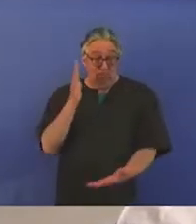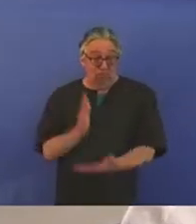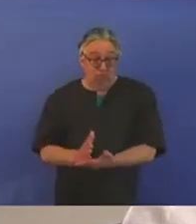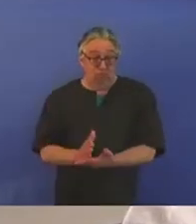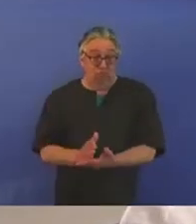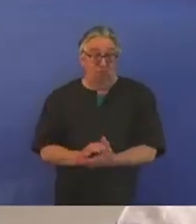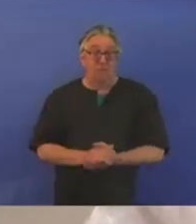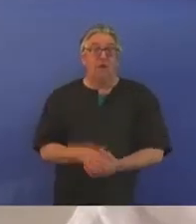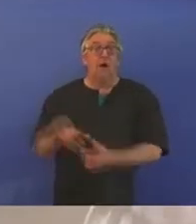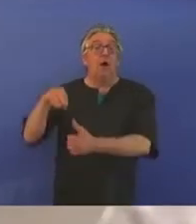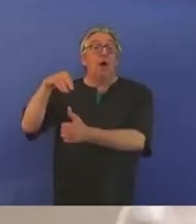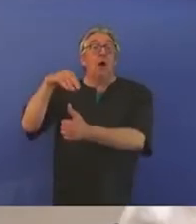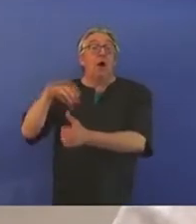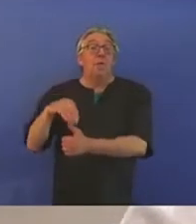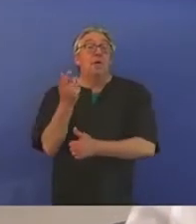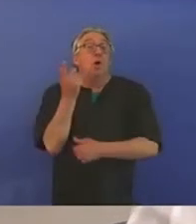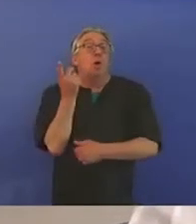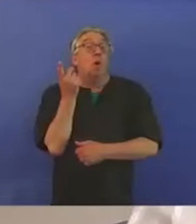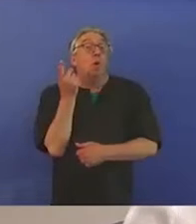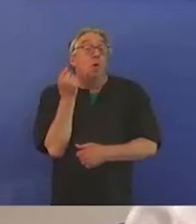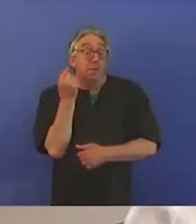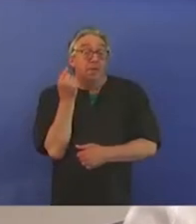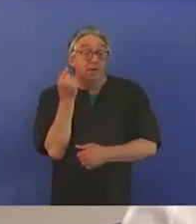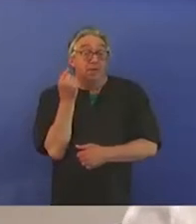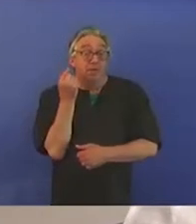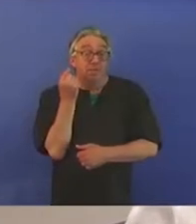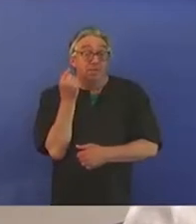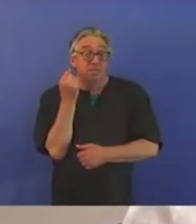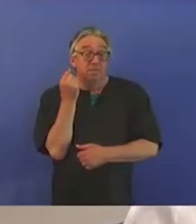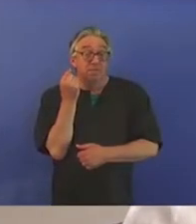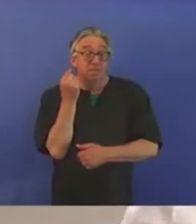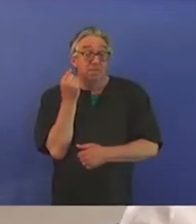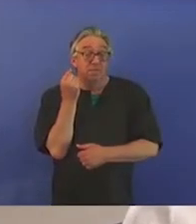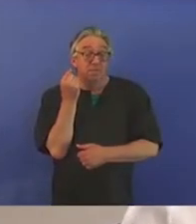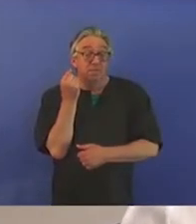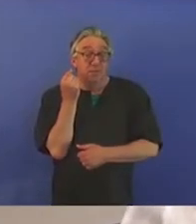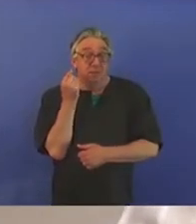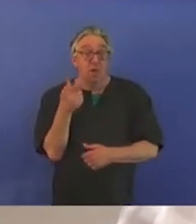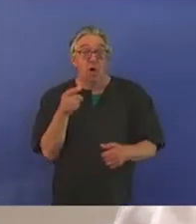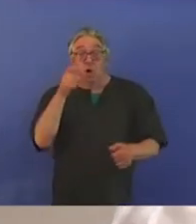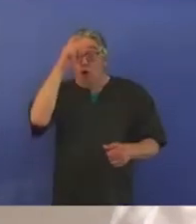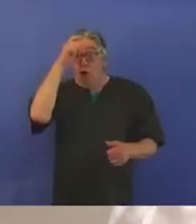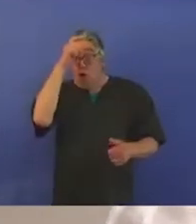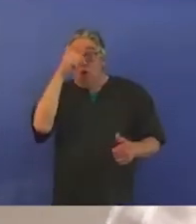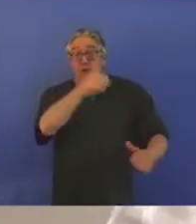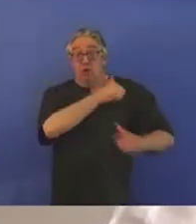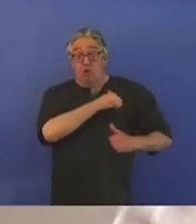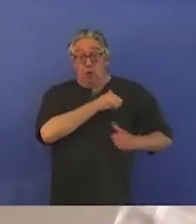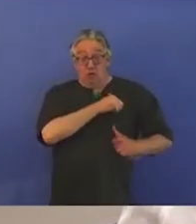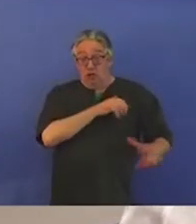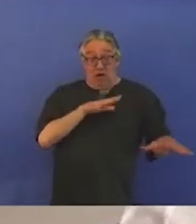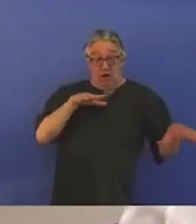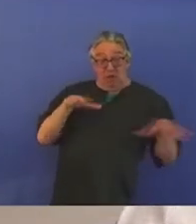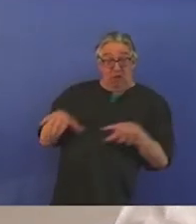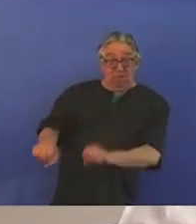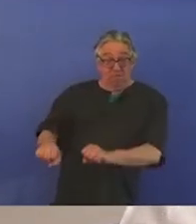de persécution qui fait écho à la souffrance de leur soeur en exil dont je suis, descendante de rescapés privés du